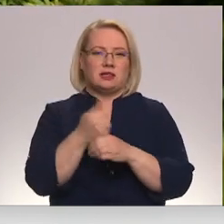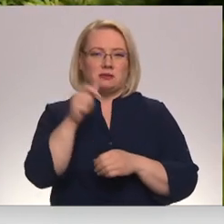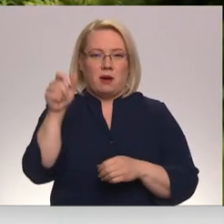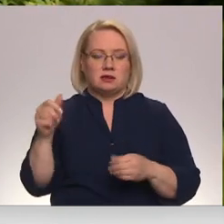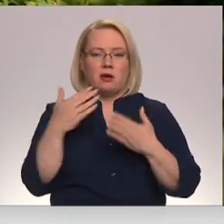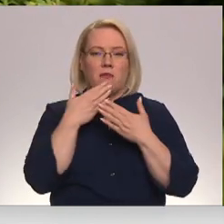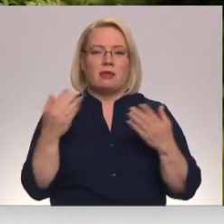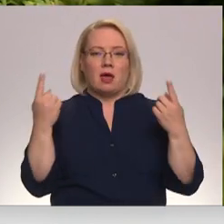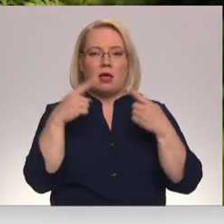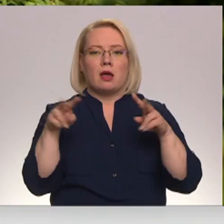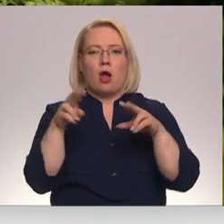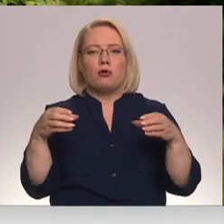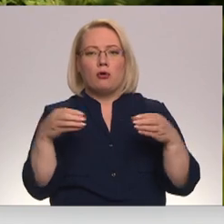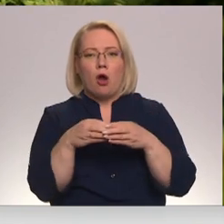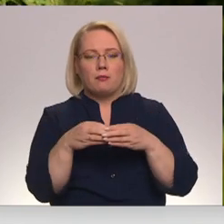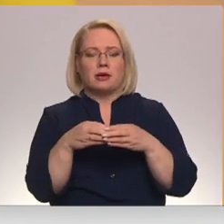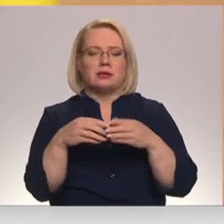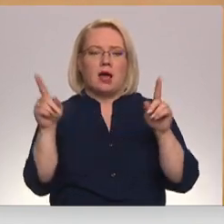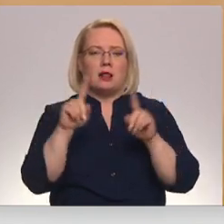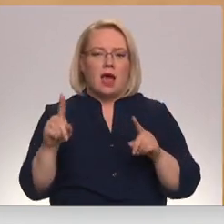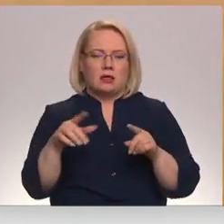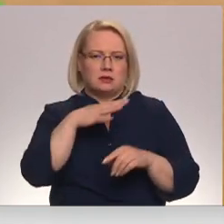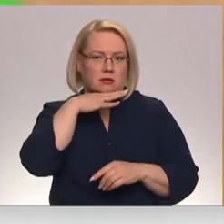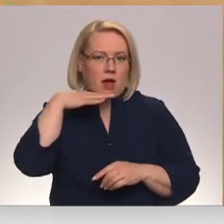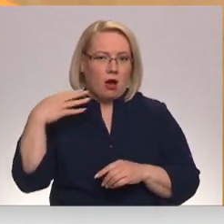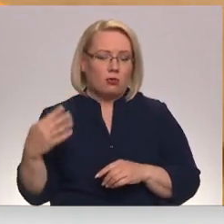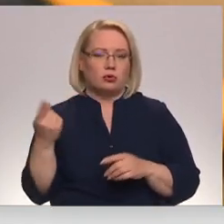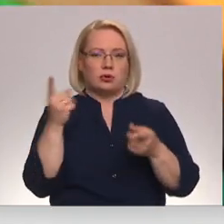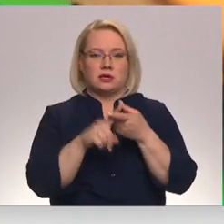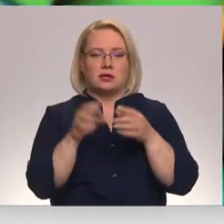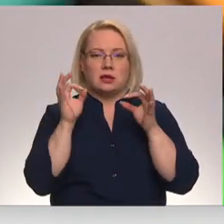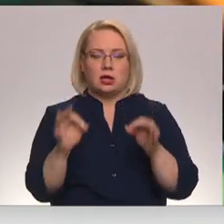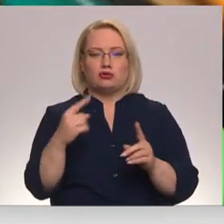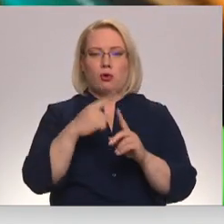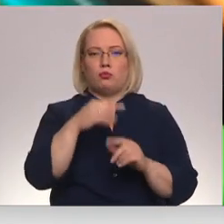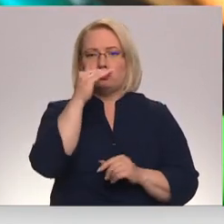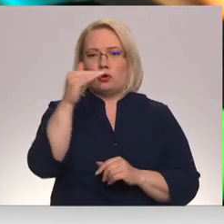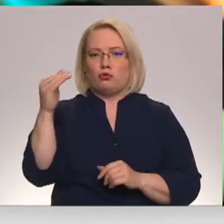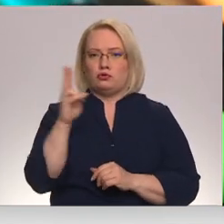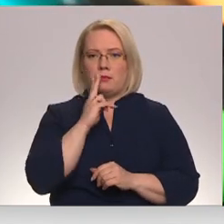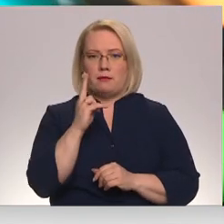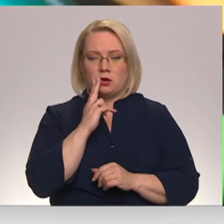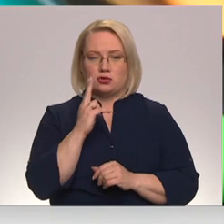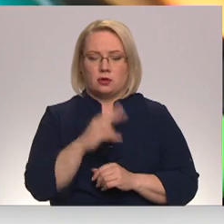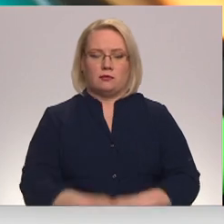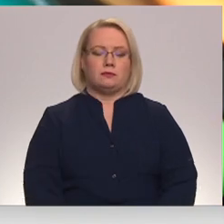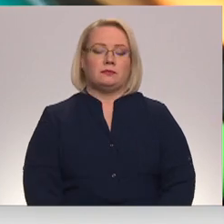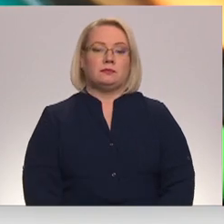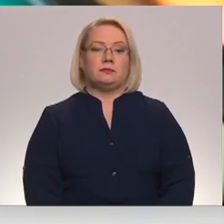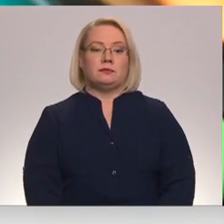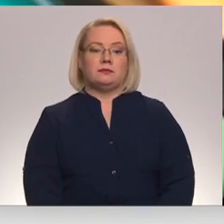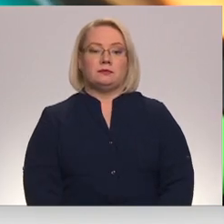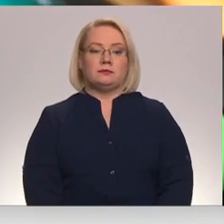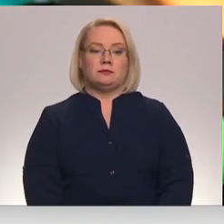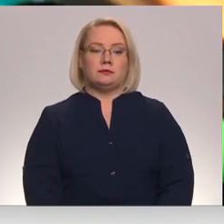pēdējā laikā komisijām nāks nodot aizvien vairāk lietas, kas saistītas ar pusauģu smēķēšanu. Lauri Jansona, Envats Moskoskis,